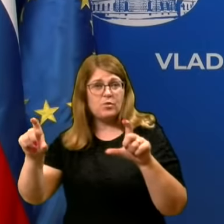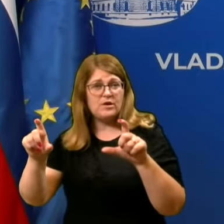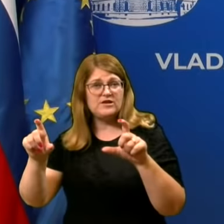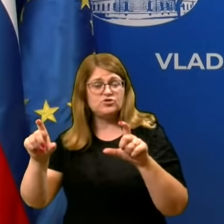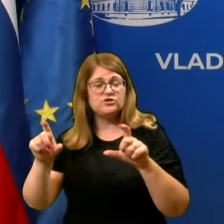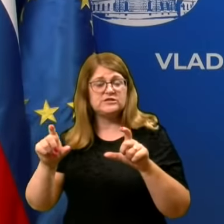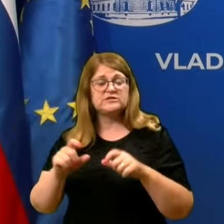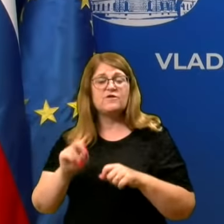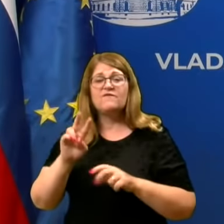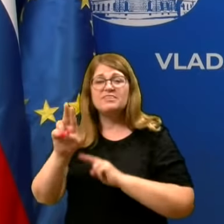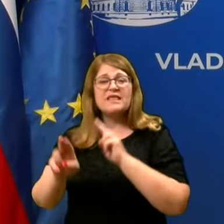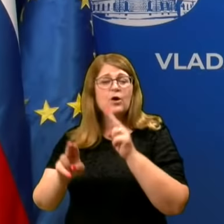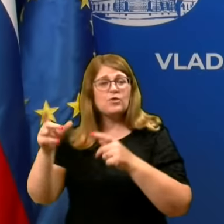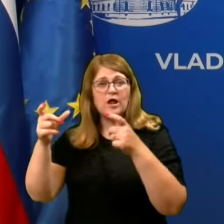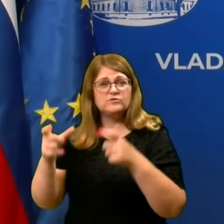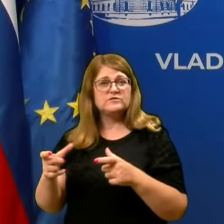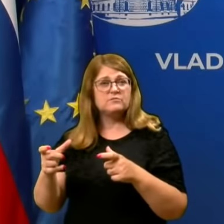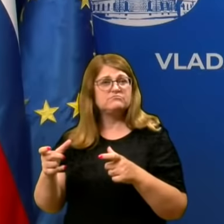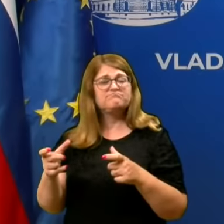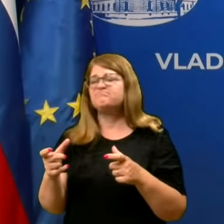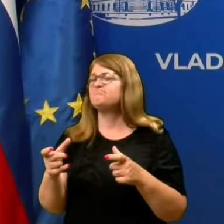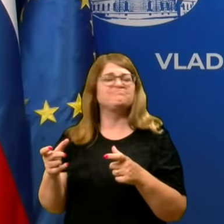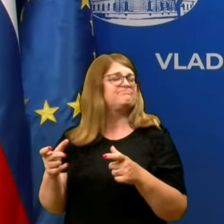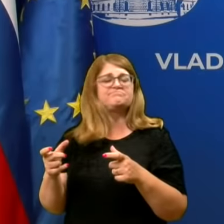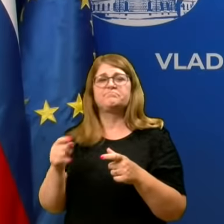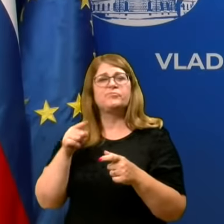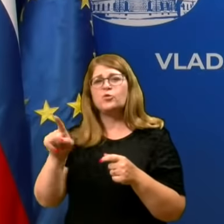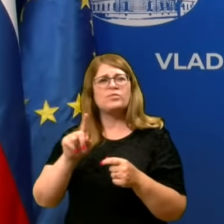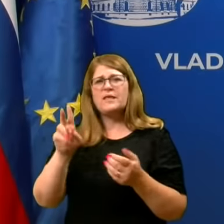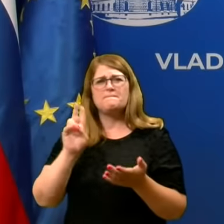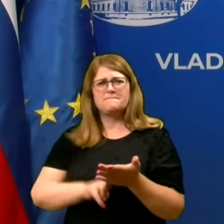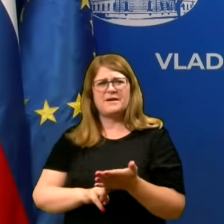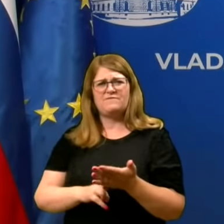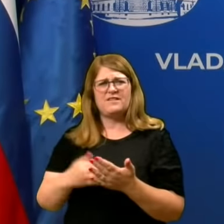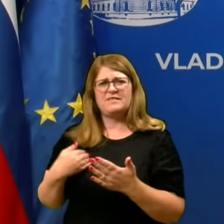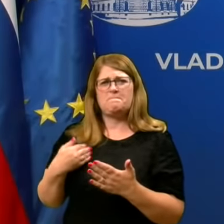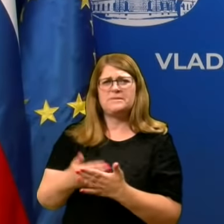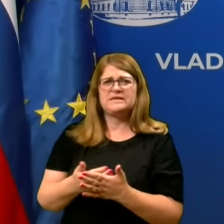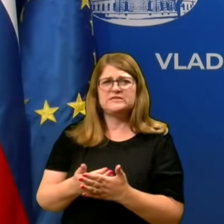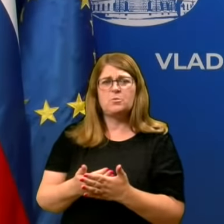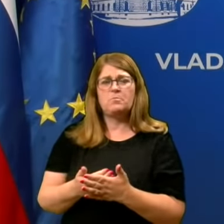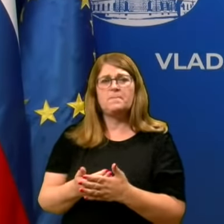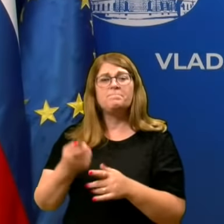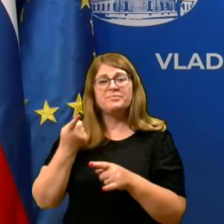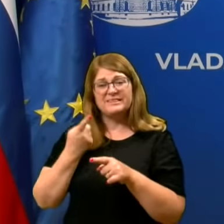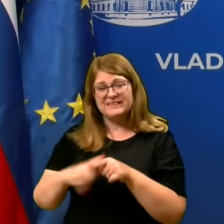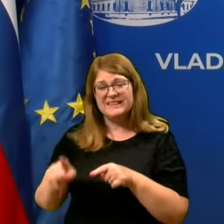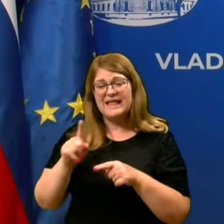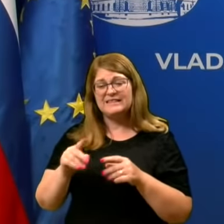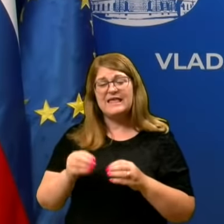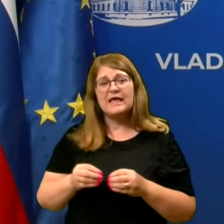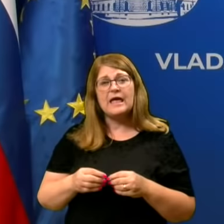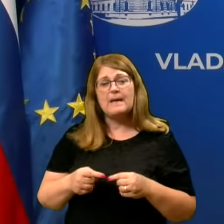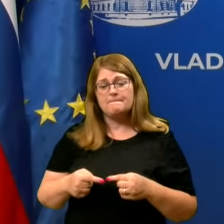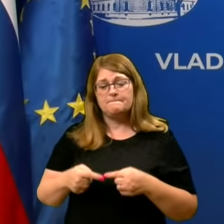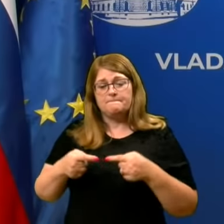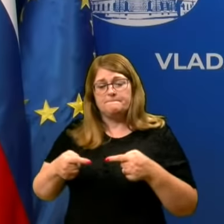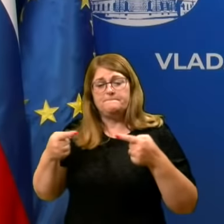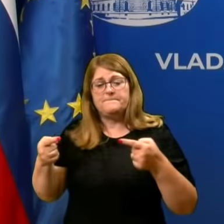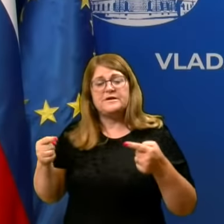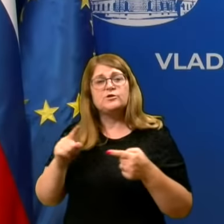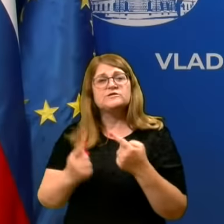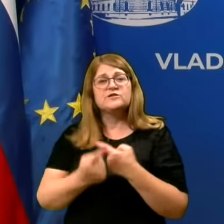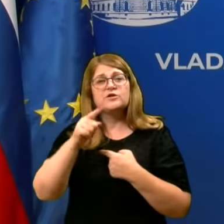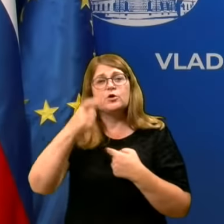drugem v neko negovalno stanovo. To ni pravilna pristop, ker namreč del teh prenosov, už vsaj 50% se